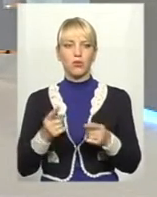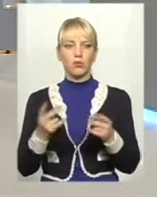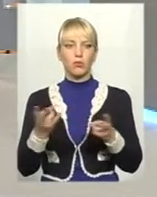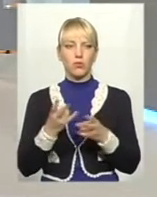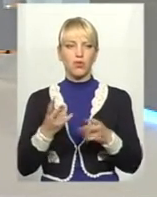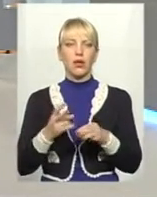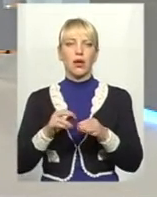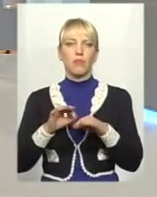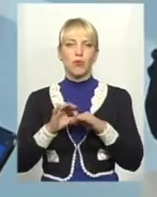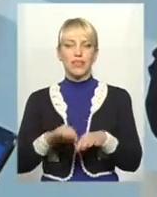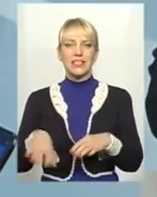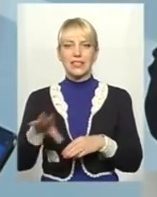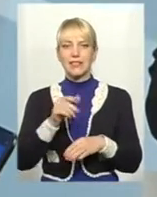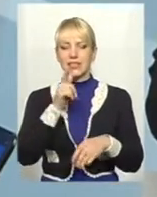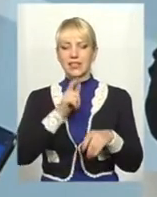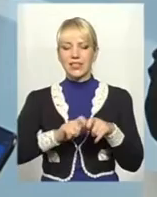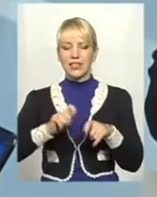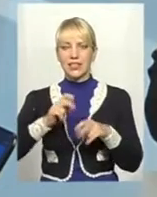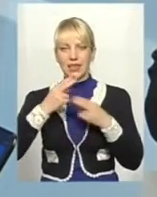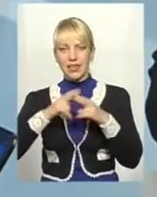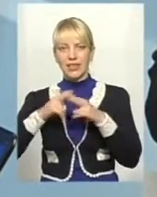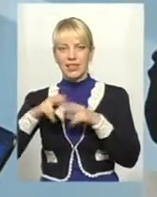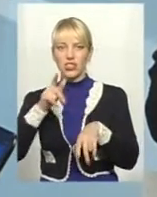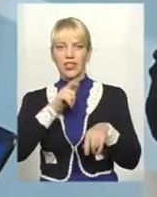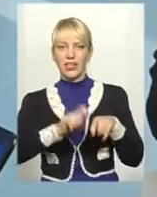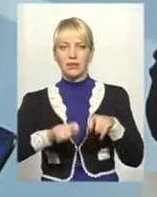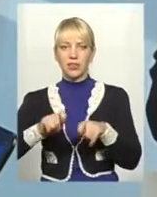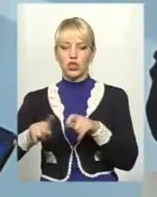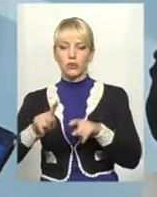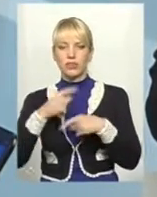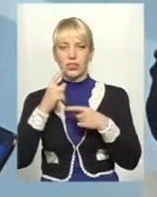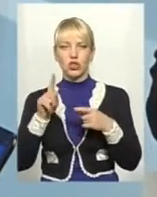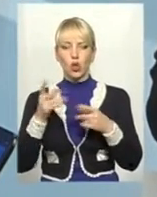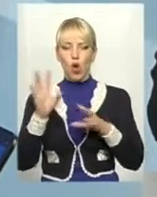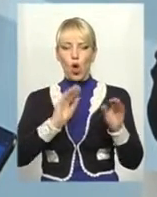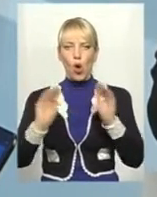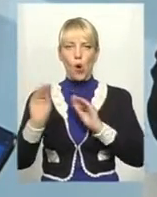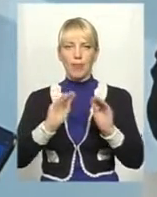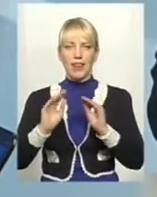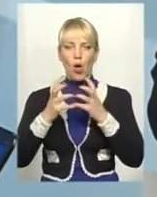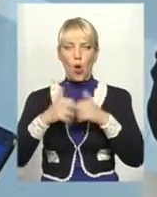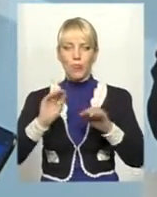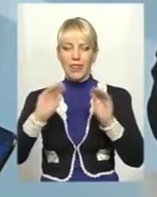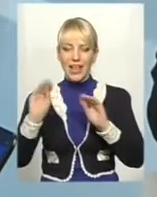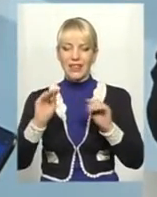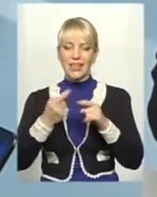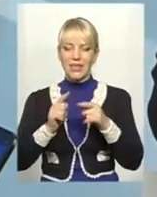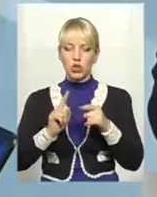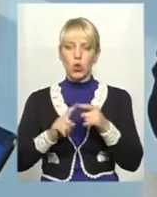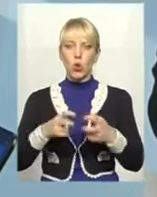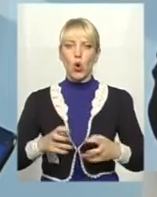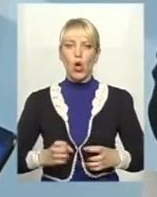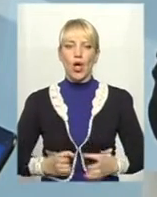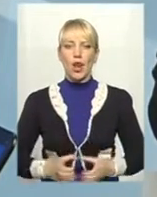технічні експертизи для того, щоб ми могли сказати, що обладнання цього ліфта в госпіталі не тільки буде корисним, але й, саме головне, буде